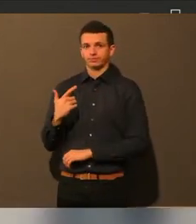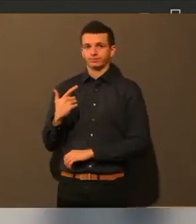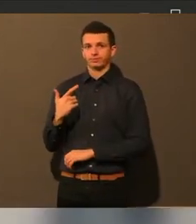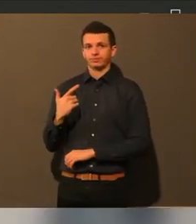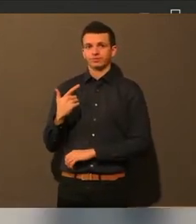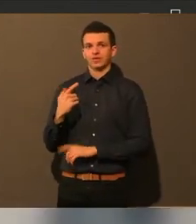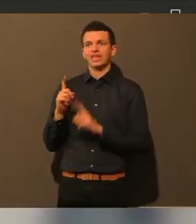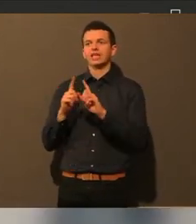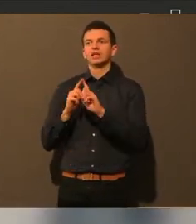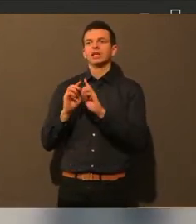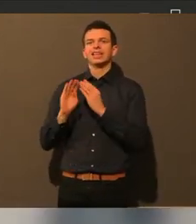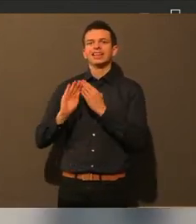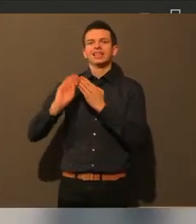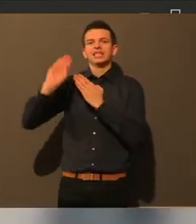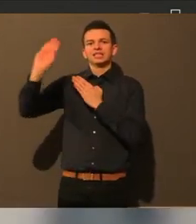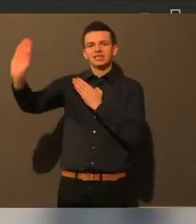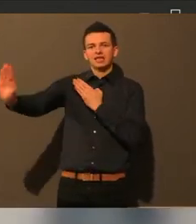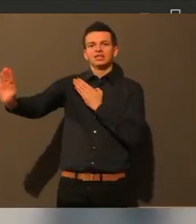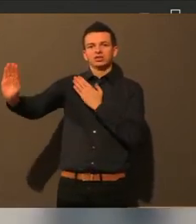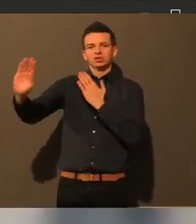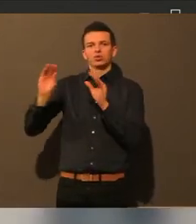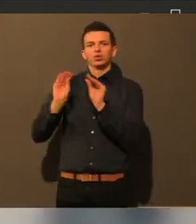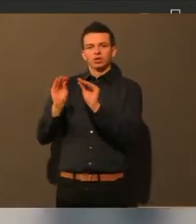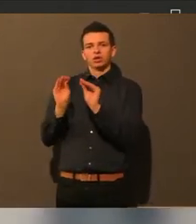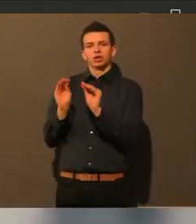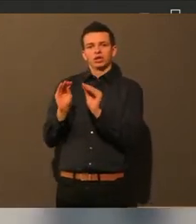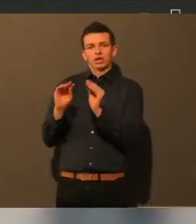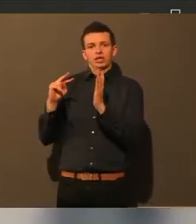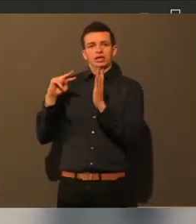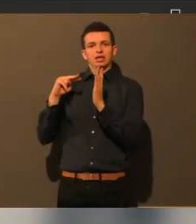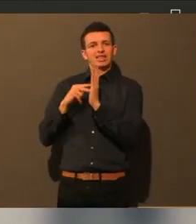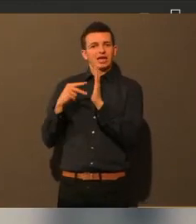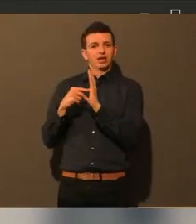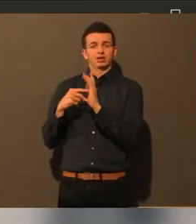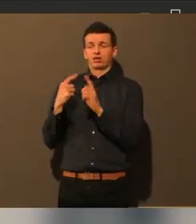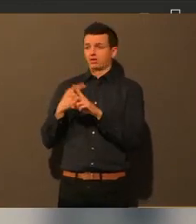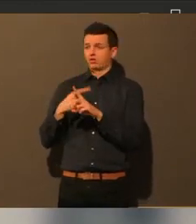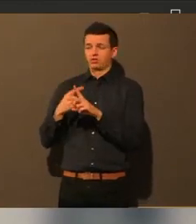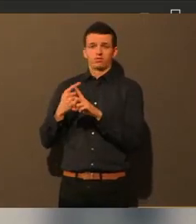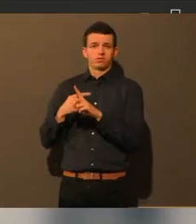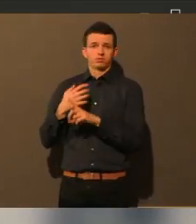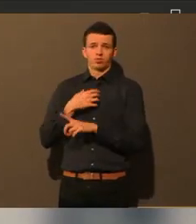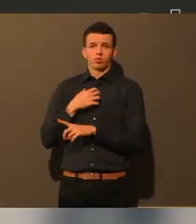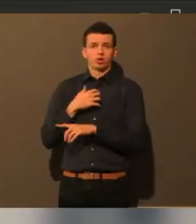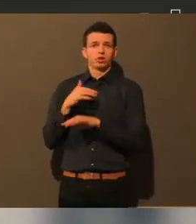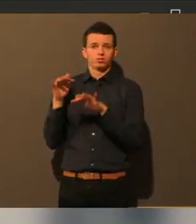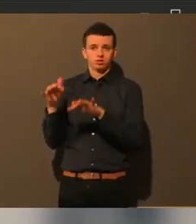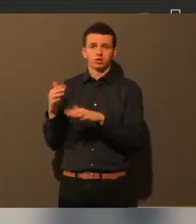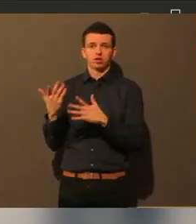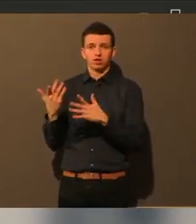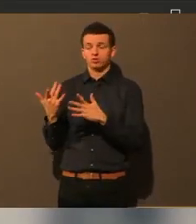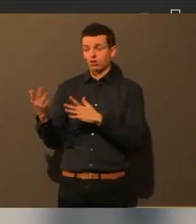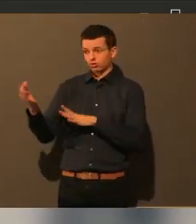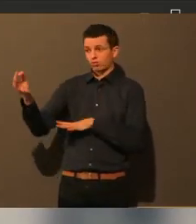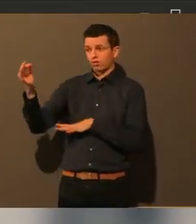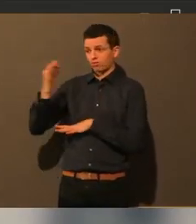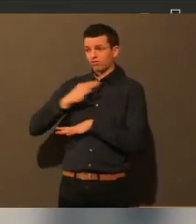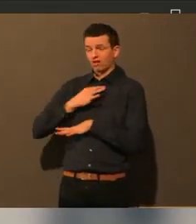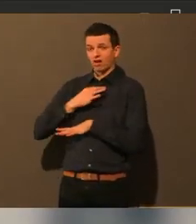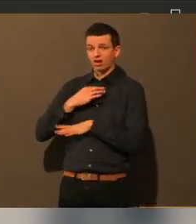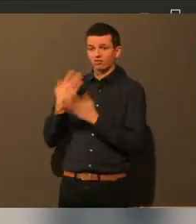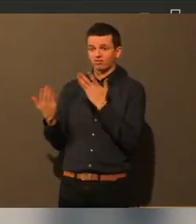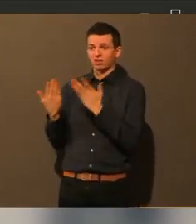Distanzunterricht auch von der Technik her nicht so gut funktioniert. Und da ist auch die Frage gestellt worden, ob es hier für die Lehrkräfte